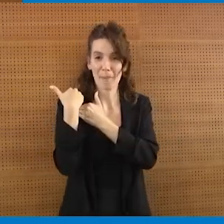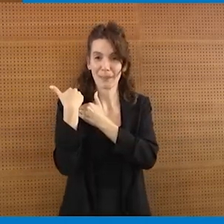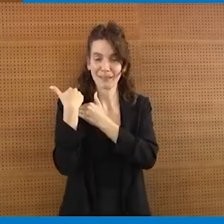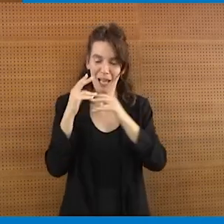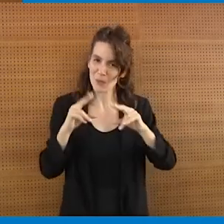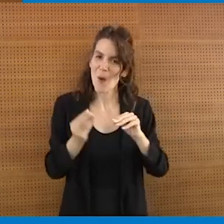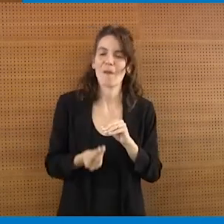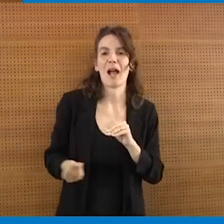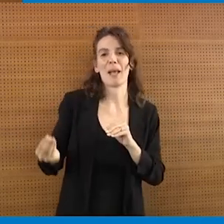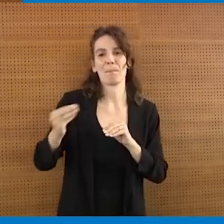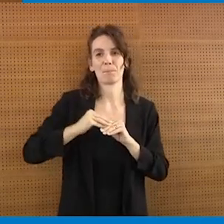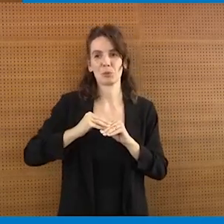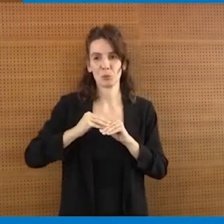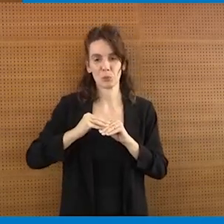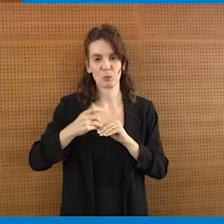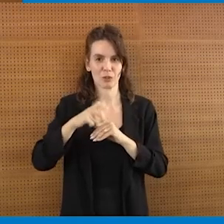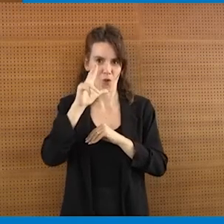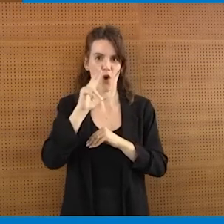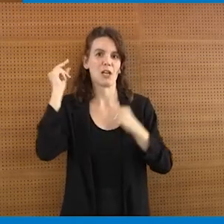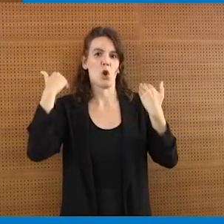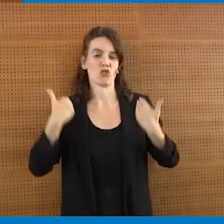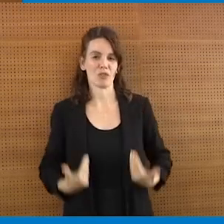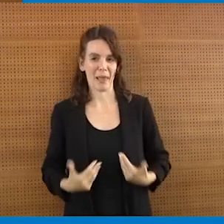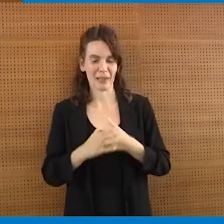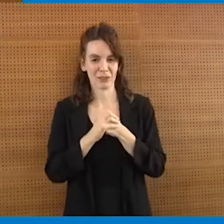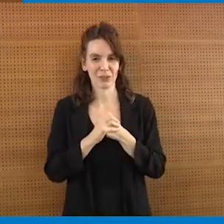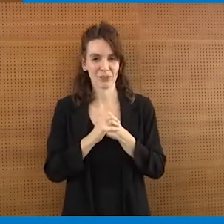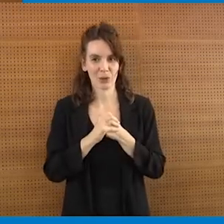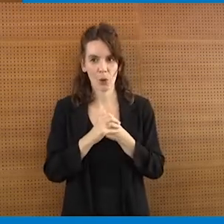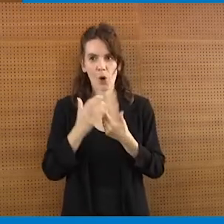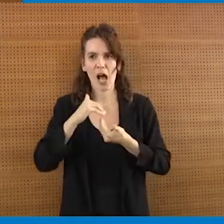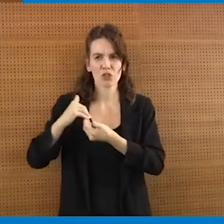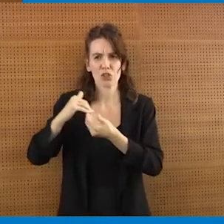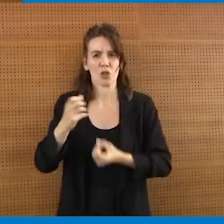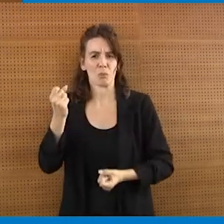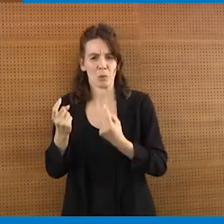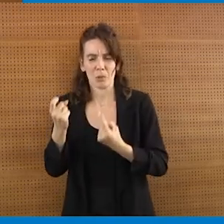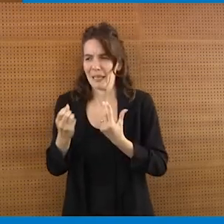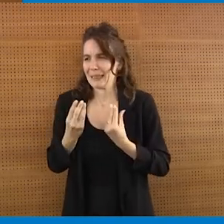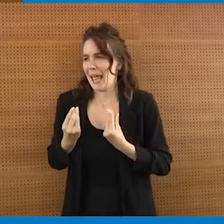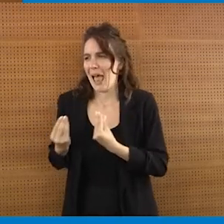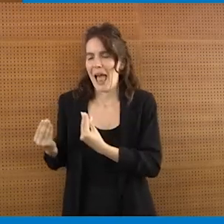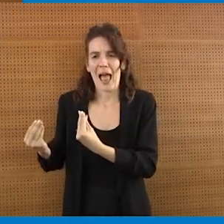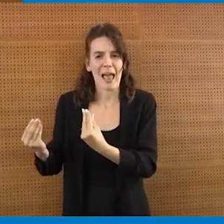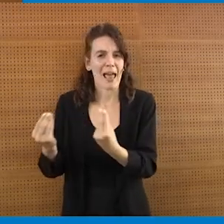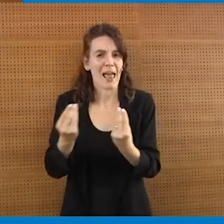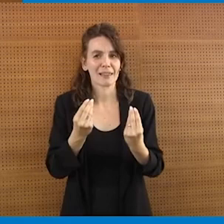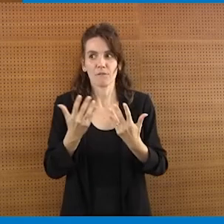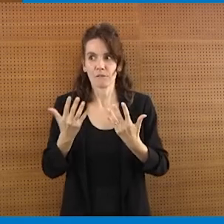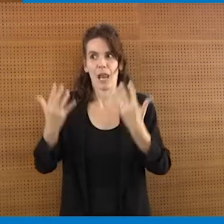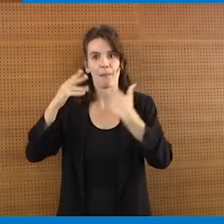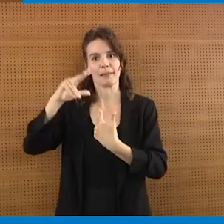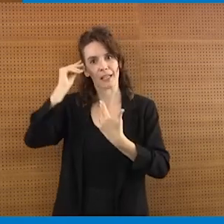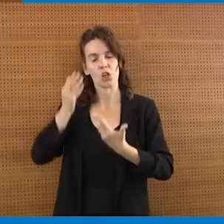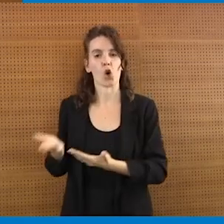sportive nazionali non dimentichiamoci sono fra proprio le più grandi anche da un punto di vista quantitativo numerico del nostro paese.